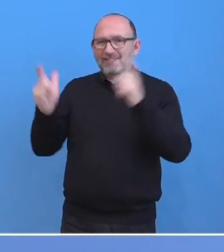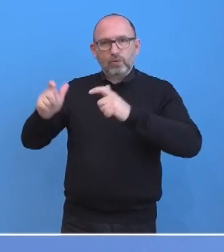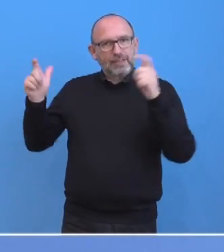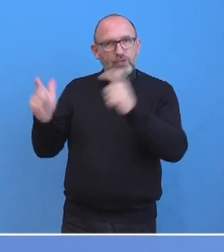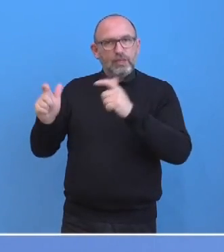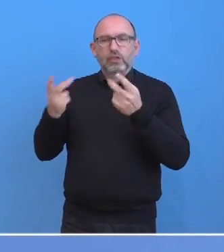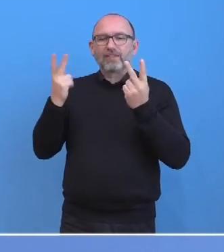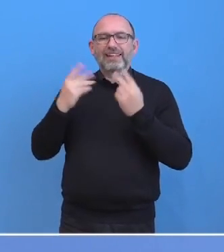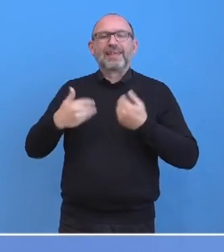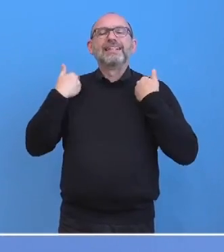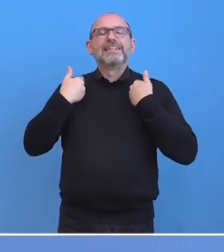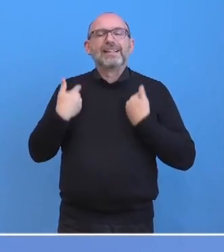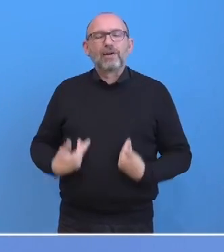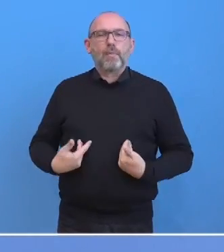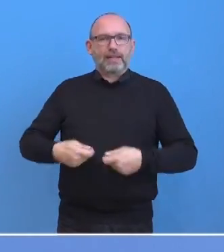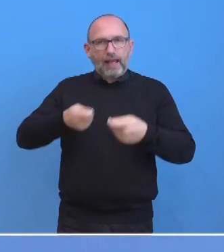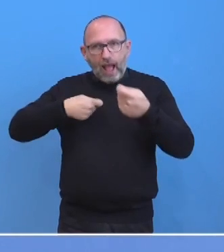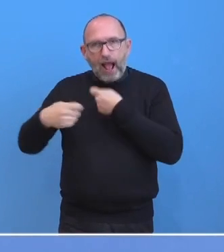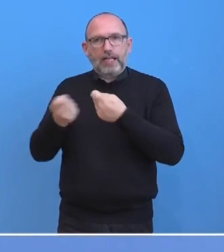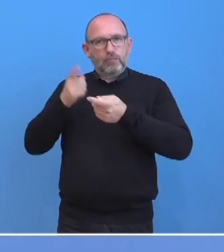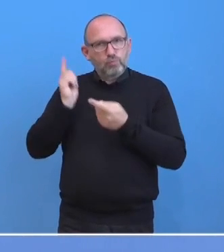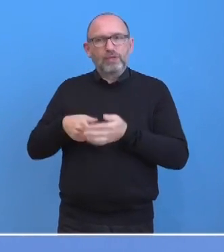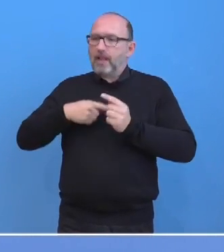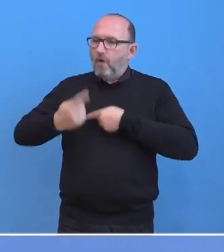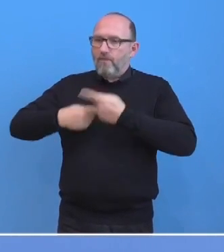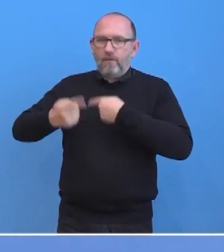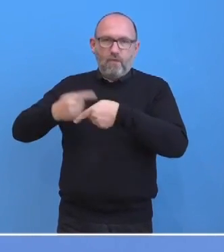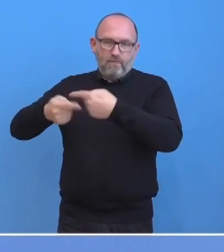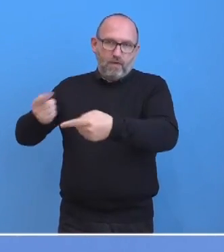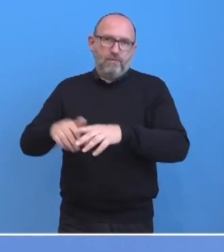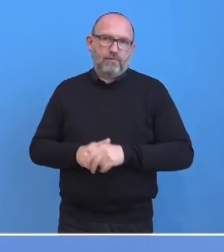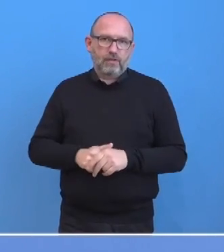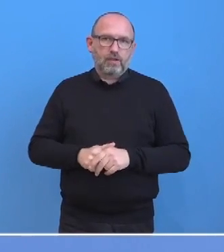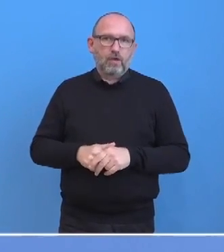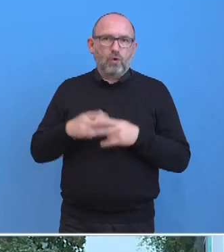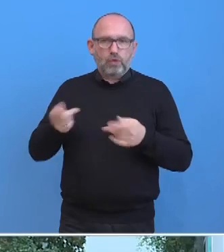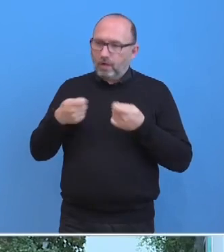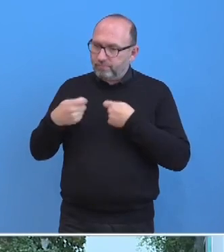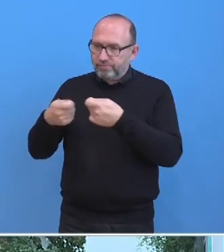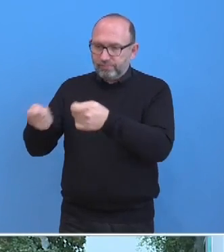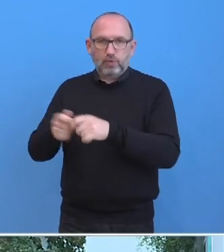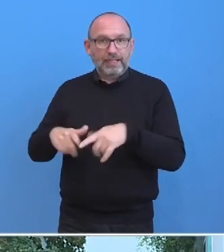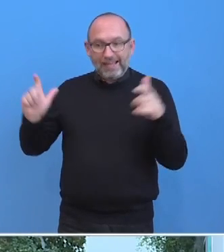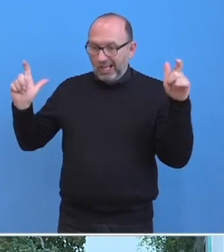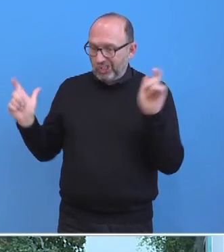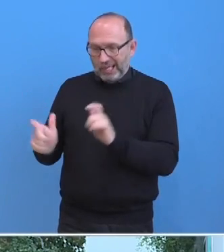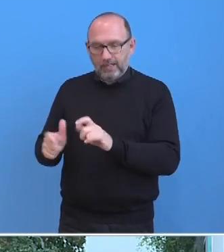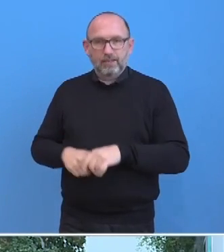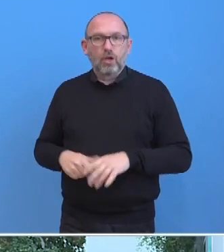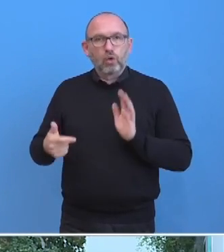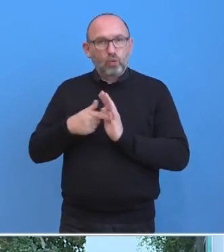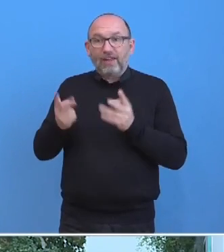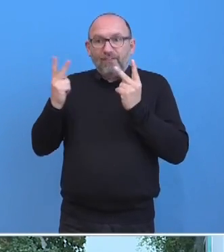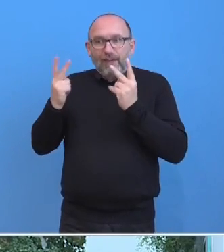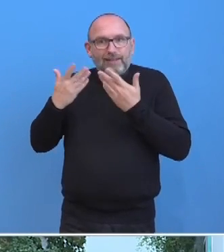humanitären Handel durchzuführen und zu handhaben, weil das eben wichtig